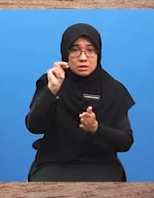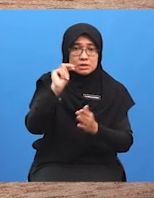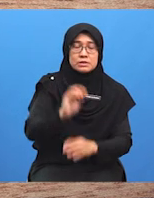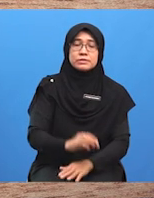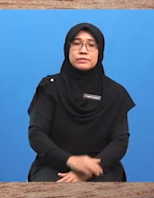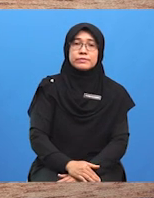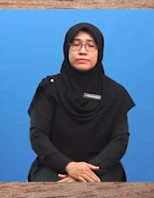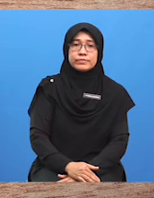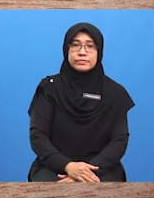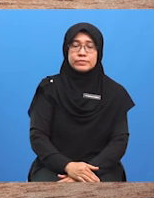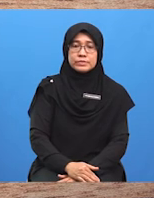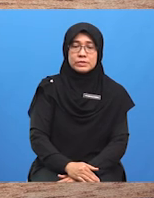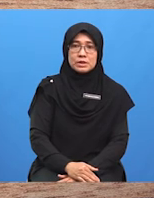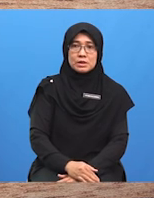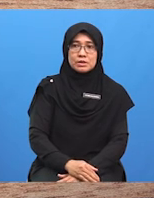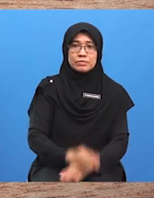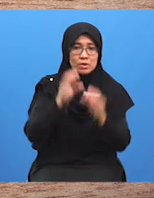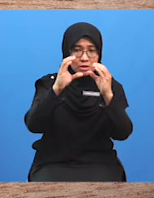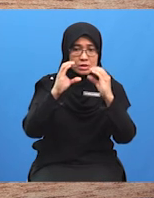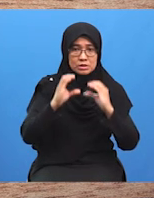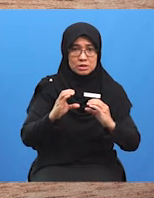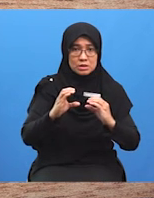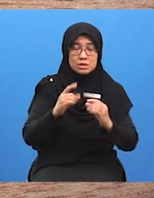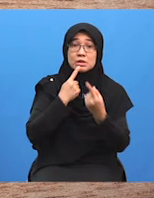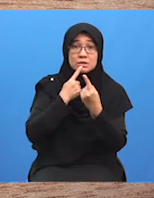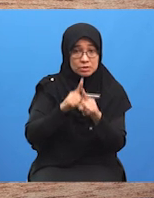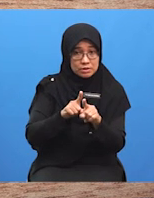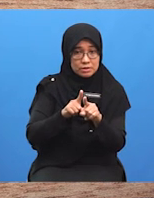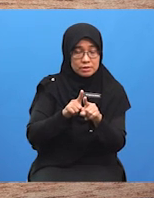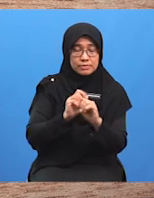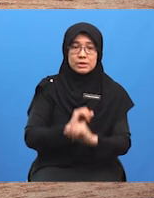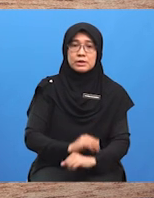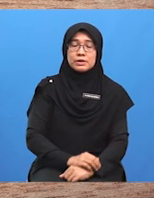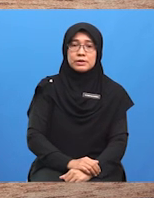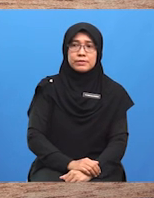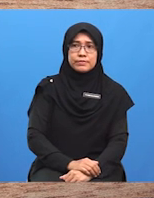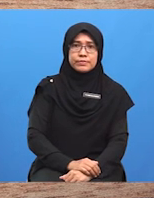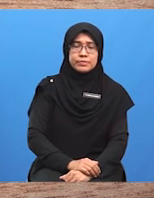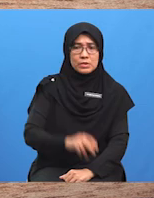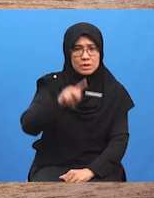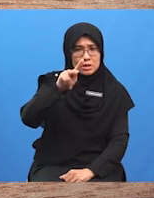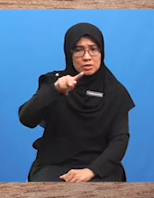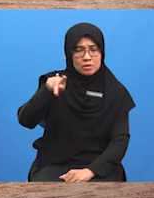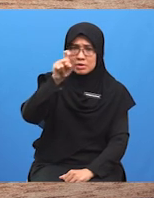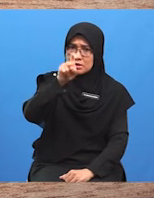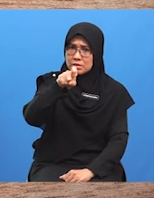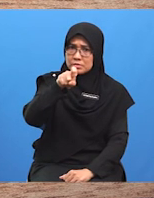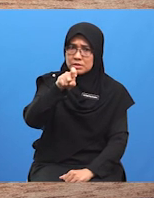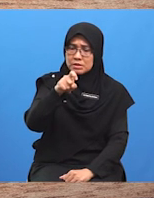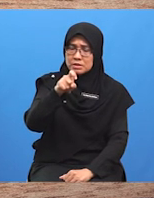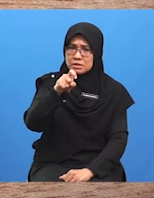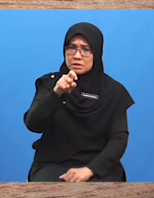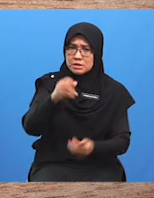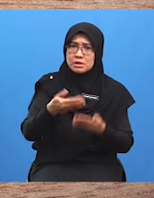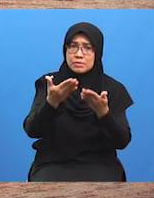Teknik menjawabnya adalah seperti berikut Di mana pelajar perlu memberi